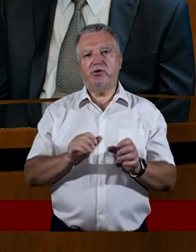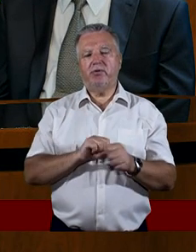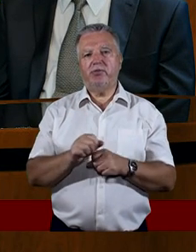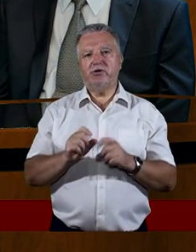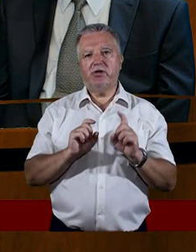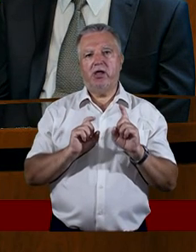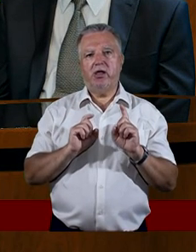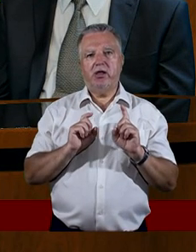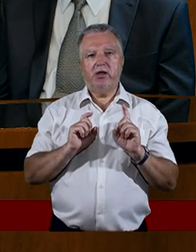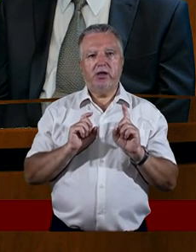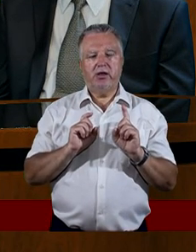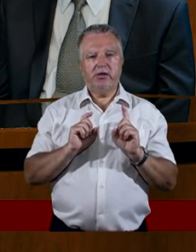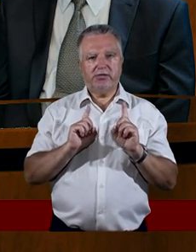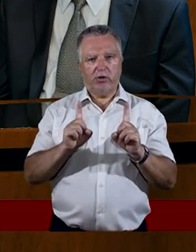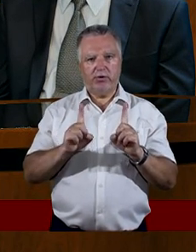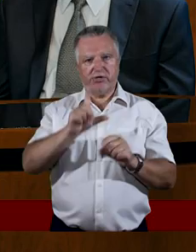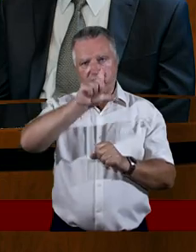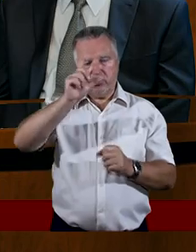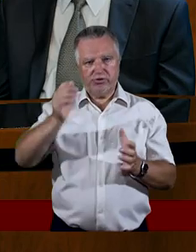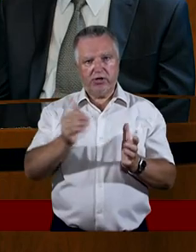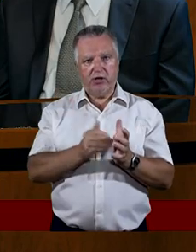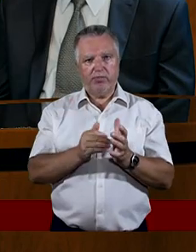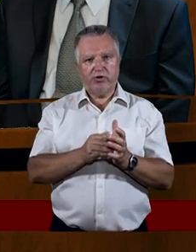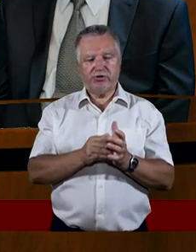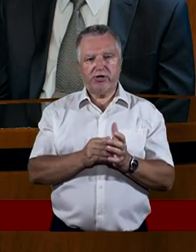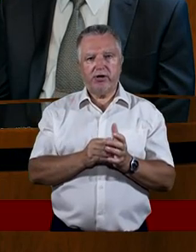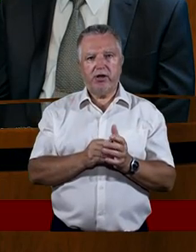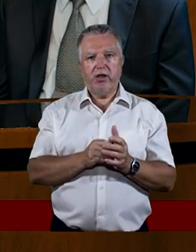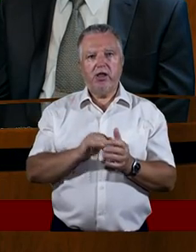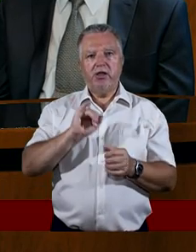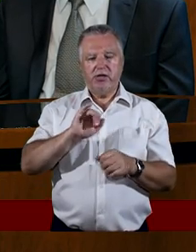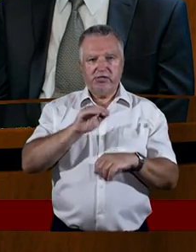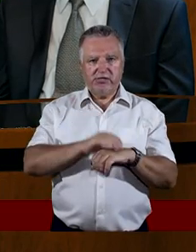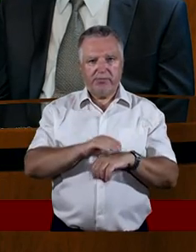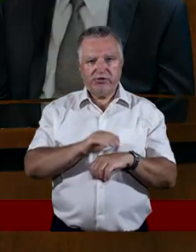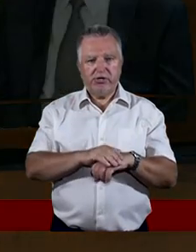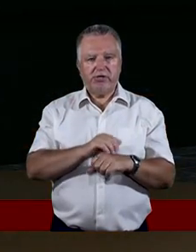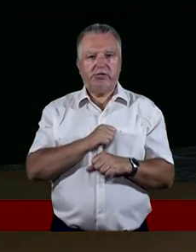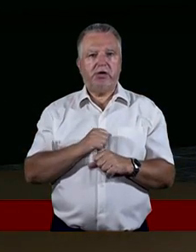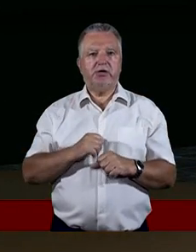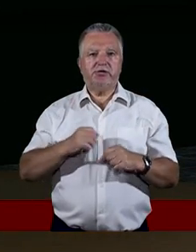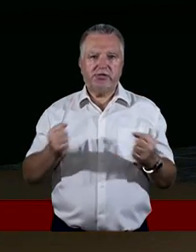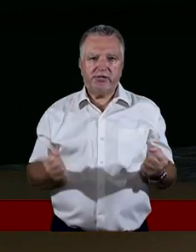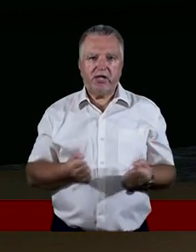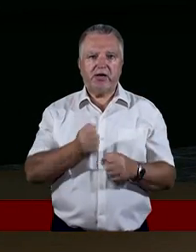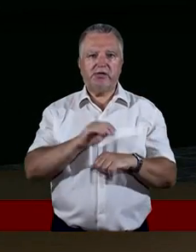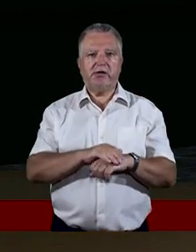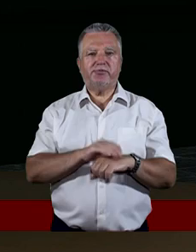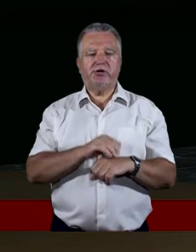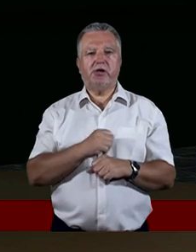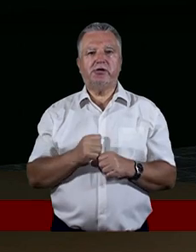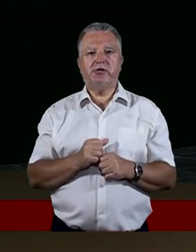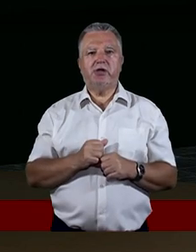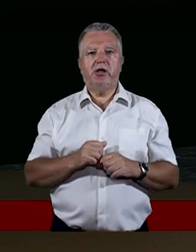dostrzeżenia ludzkich potrzeb, to staranie się zaprzyjaźnienia, jeśli to jest taka możliwość oczywiście,